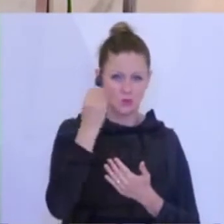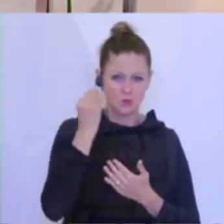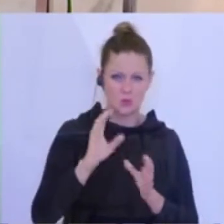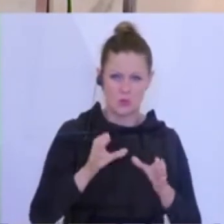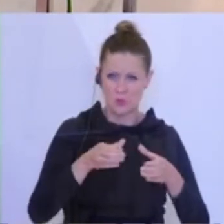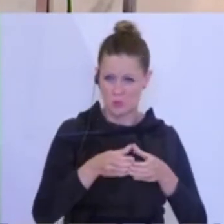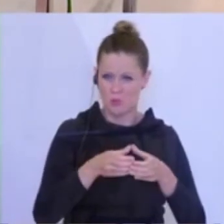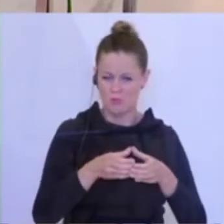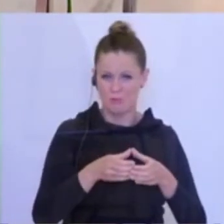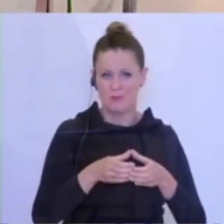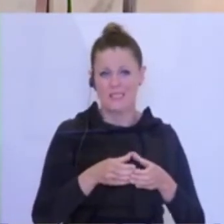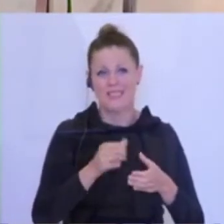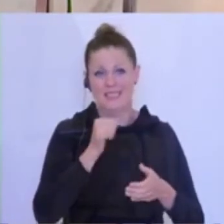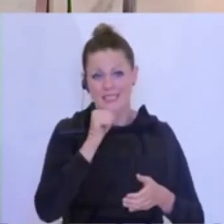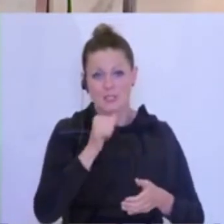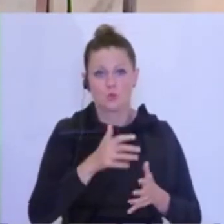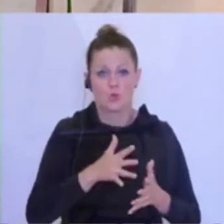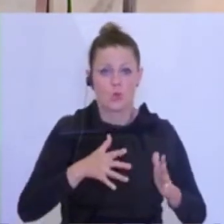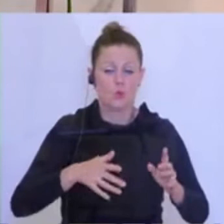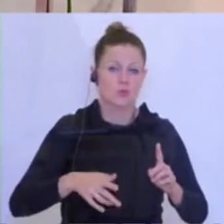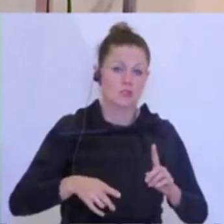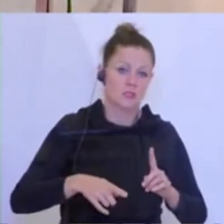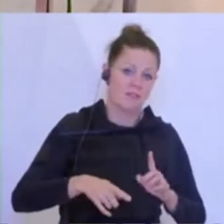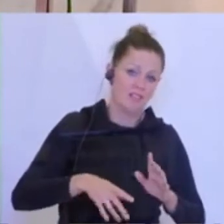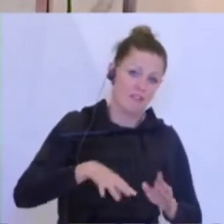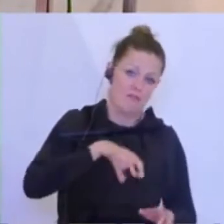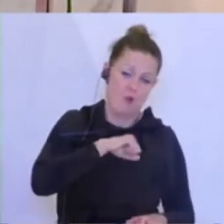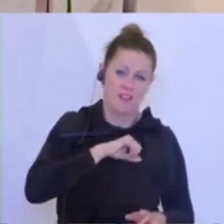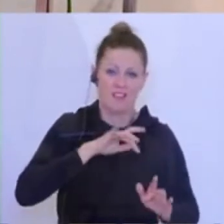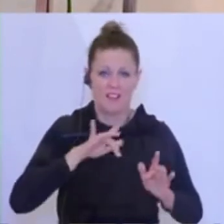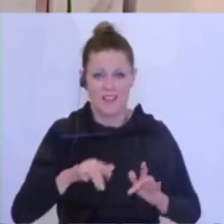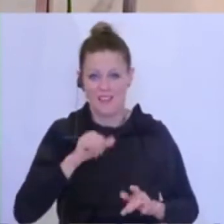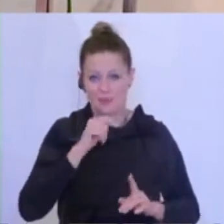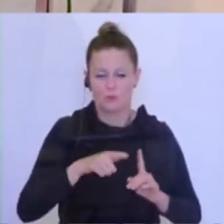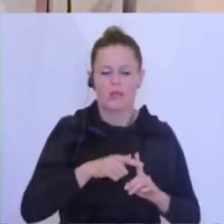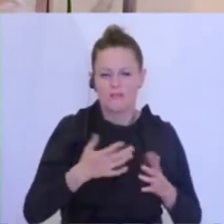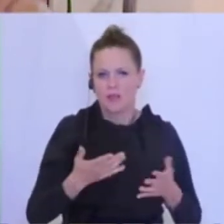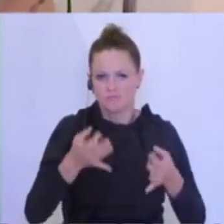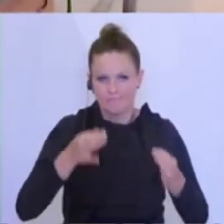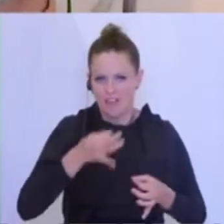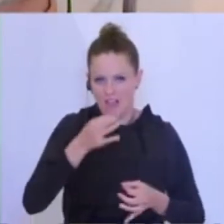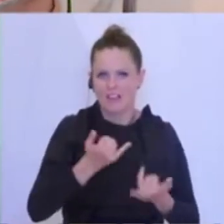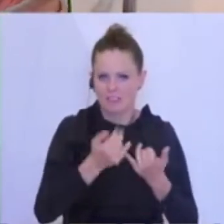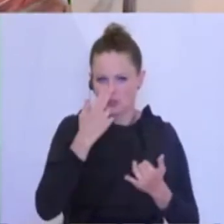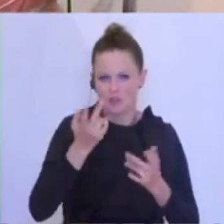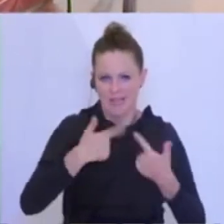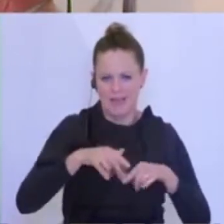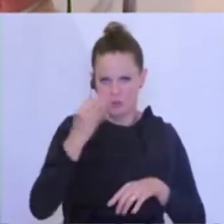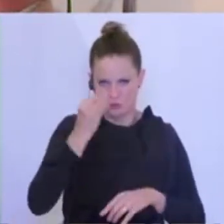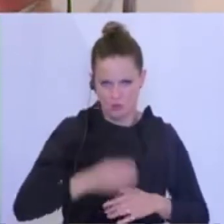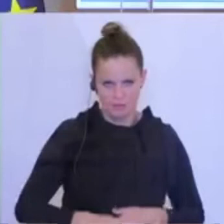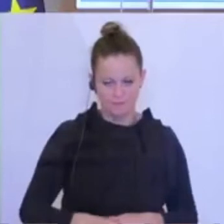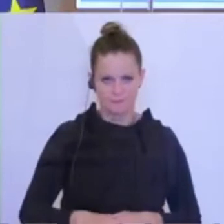bevorzugt sind wie in anderen Bereichen. Also die Frage ist, was ist mit den Landesschulen? Die